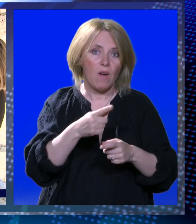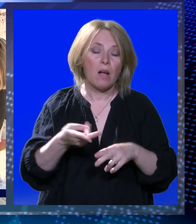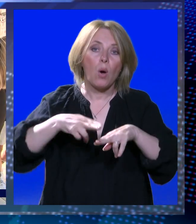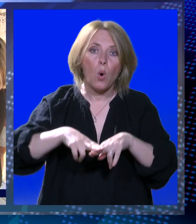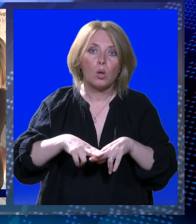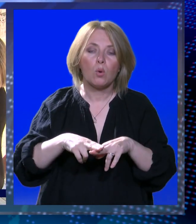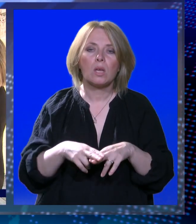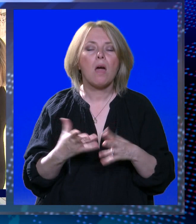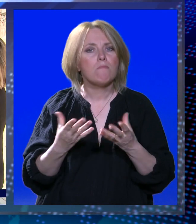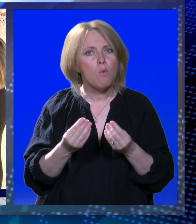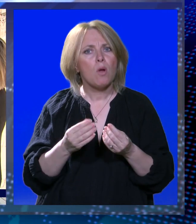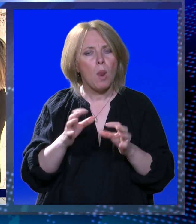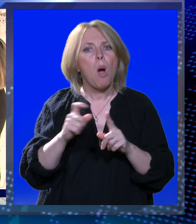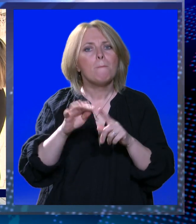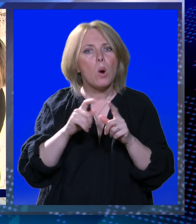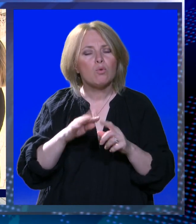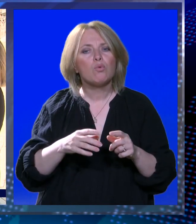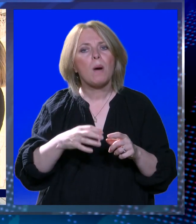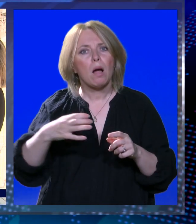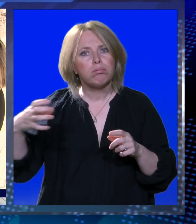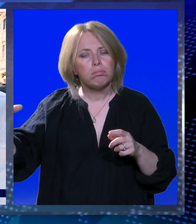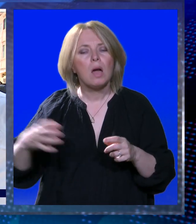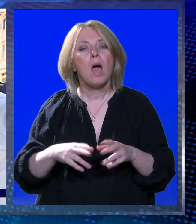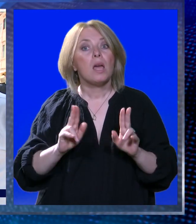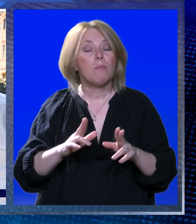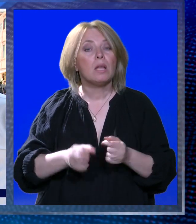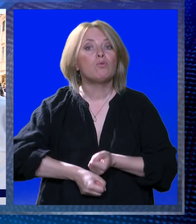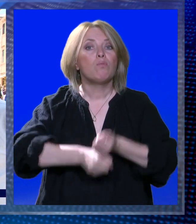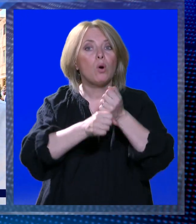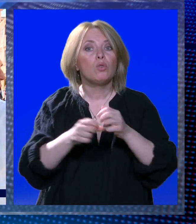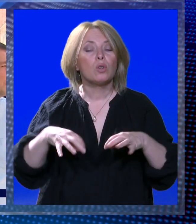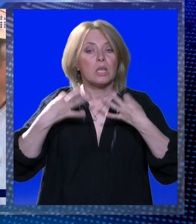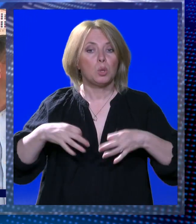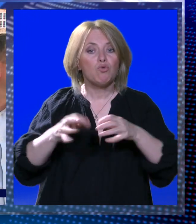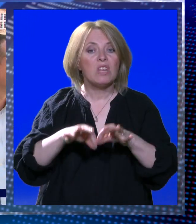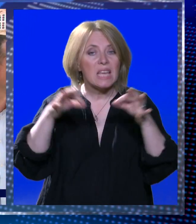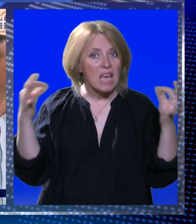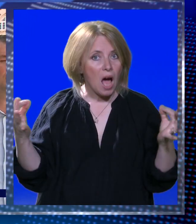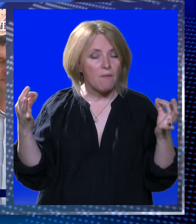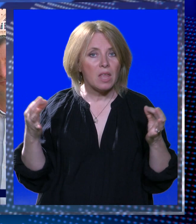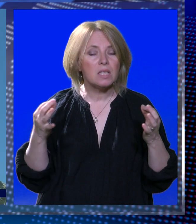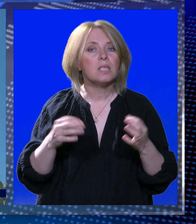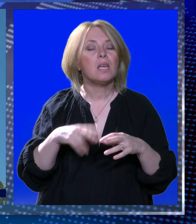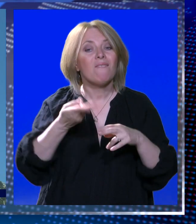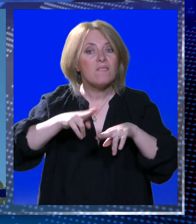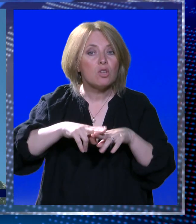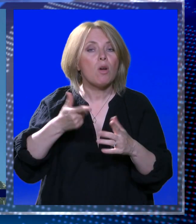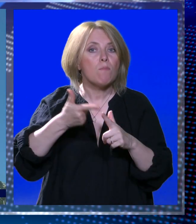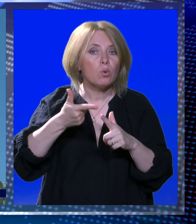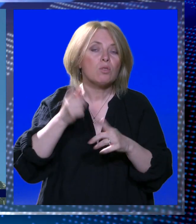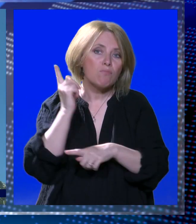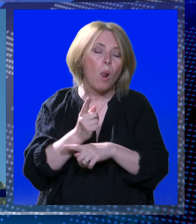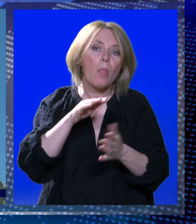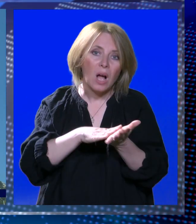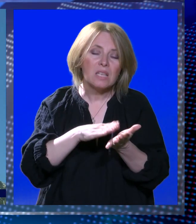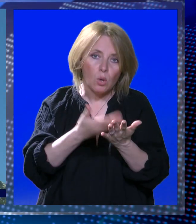U cijelom nizu postupaka imali su i podršku stručne javnosti, a tijekom 17 godina više su puta, doda je Čerimagić, dokazivali da su u